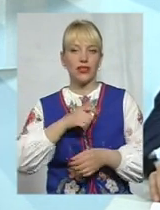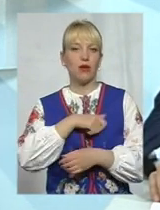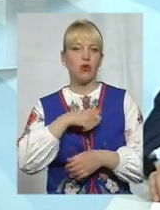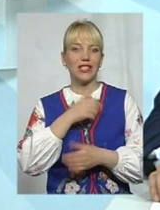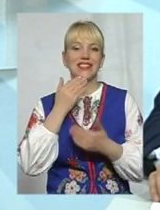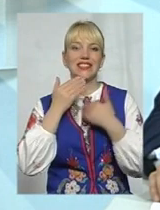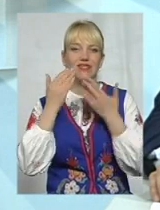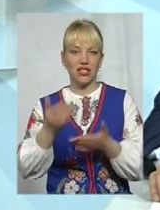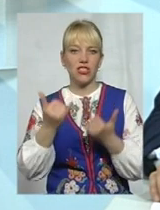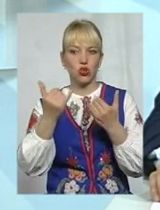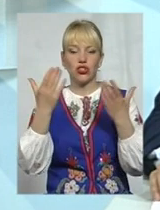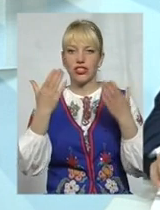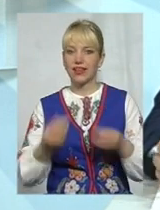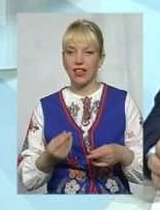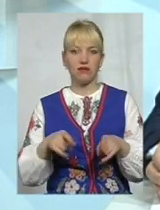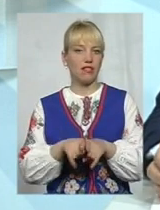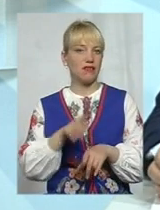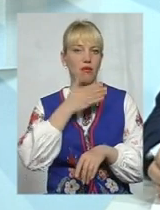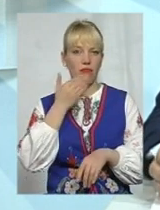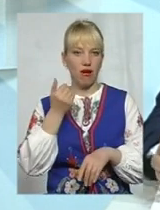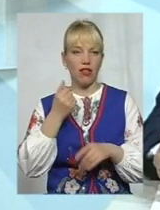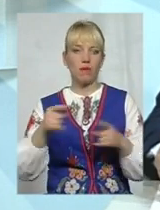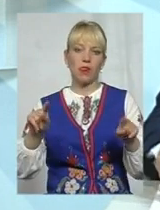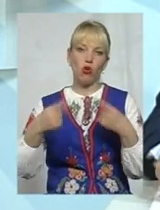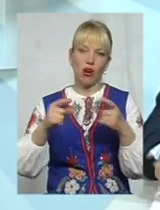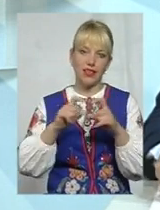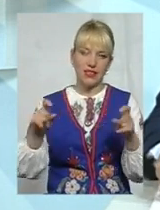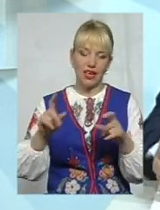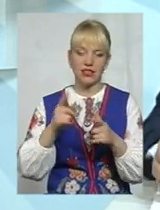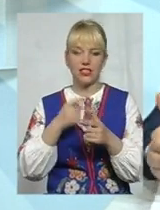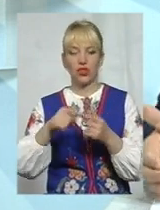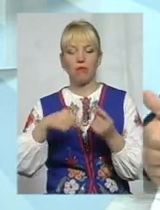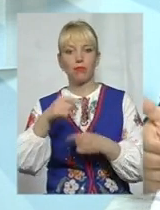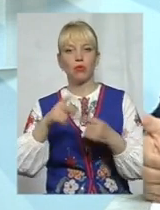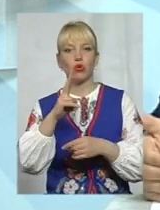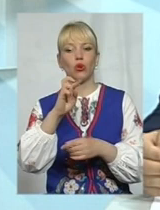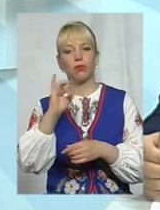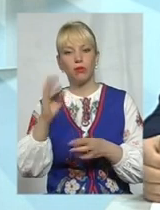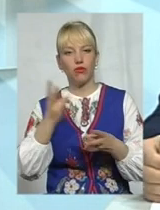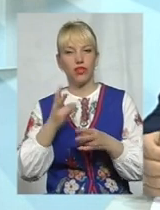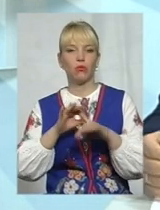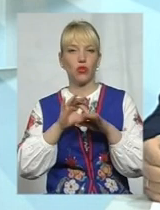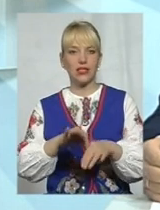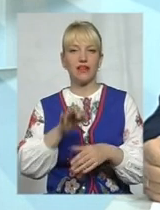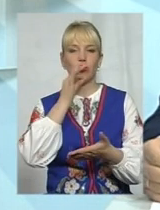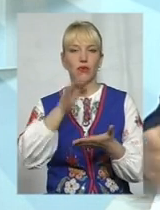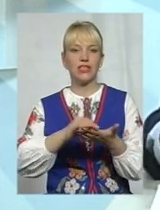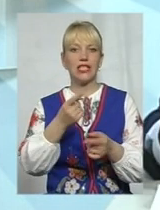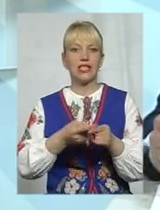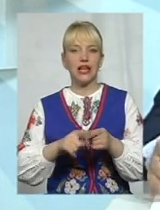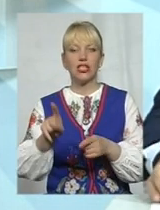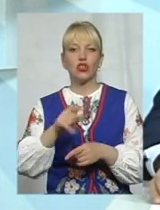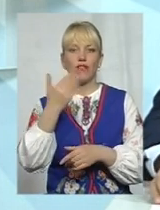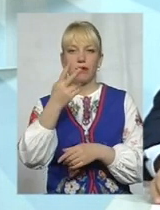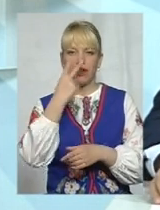на сьогоднішній день так і немає чи організації, чи підприємства, підприємства, яке мало би понести відповідальність за те, що ви